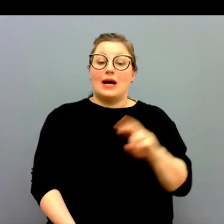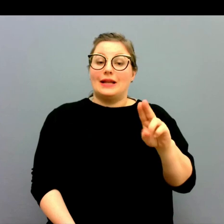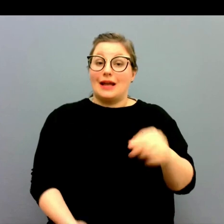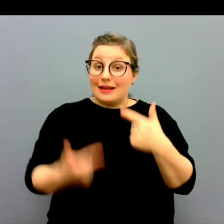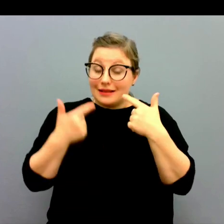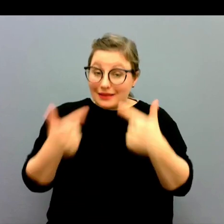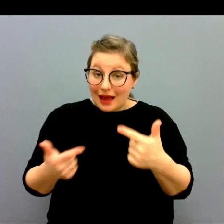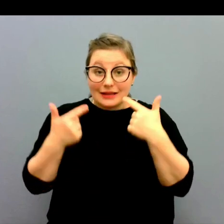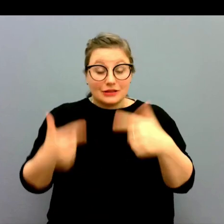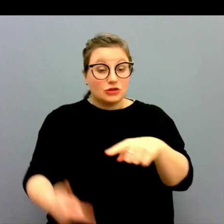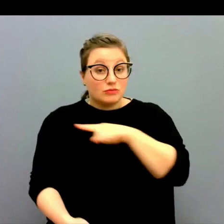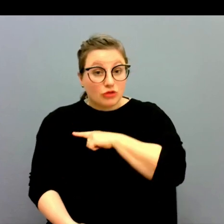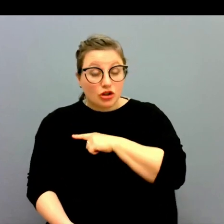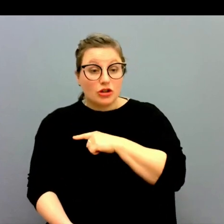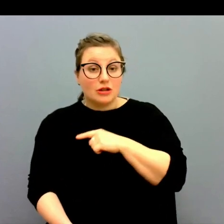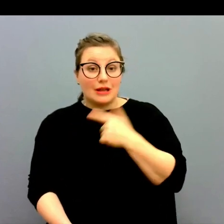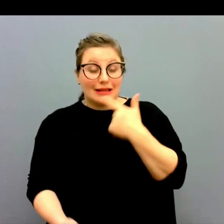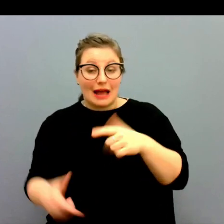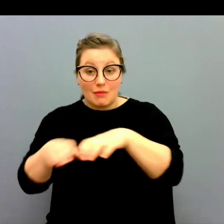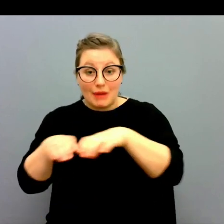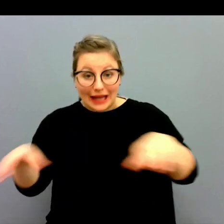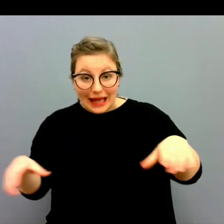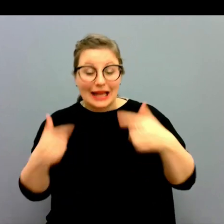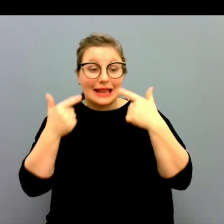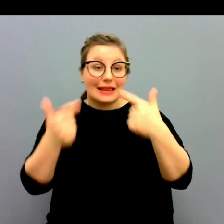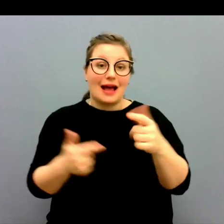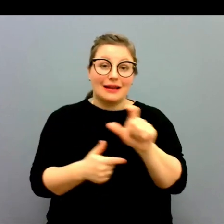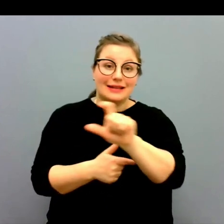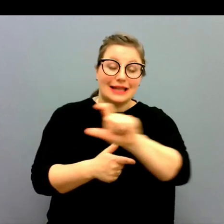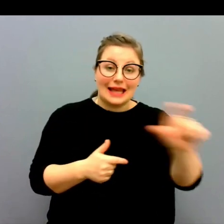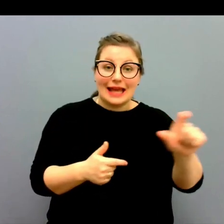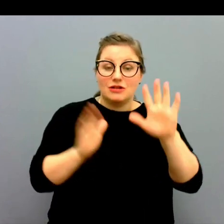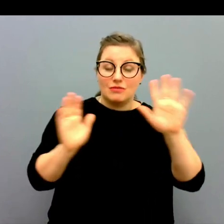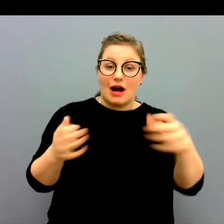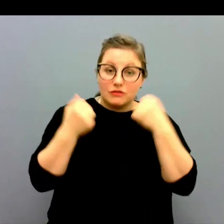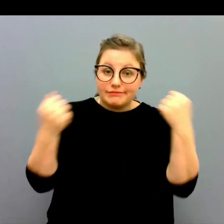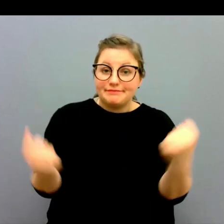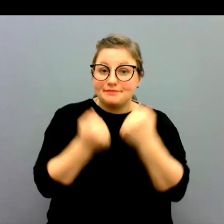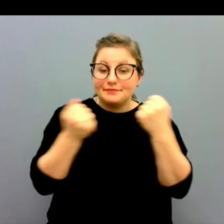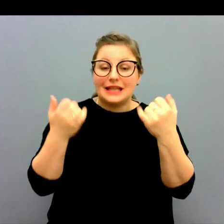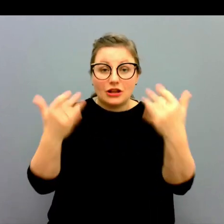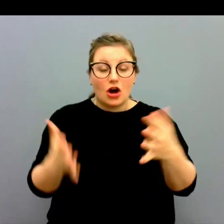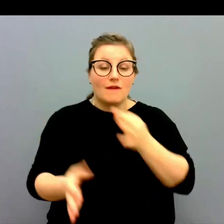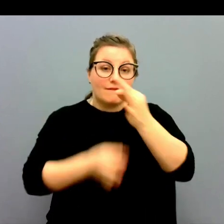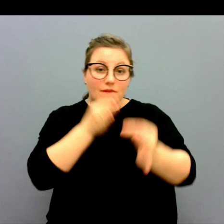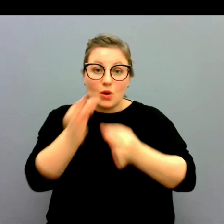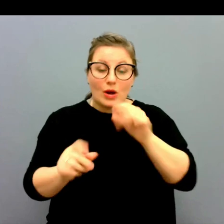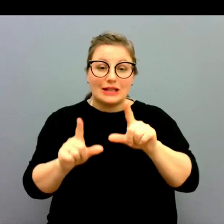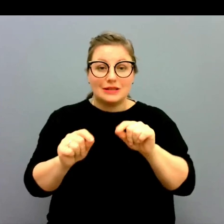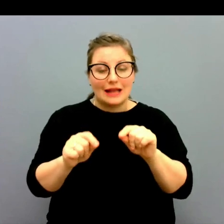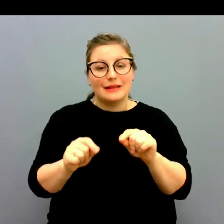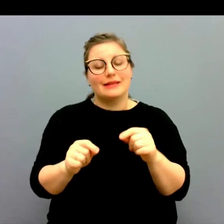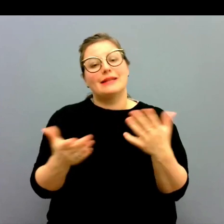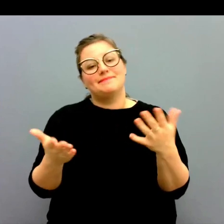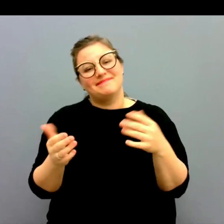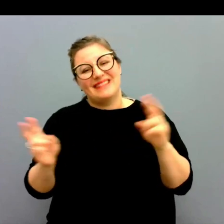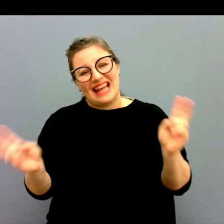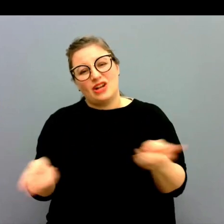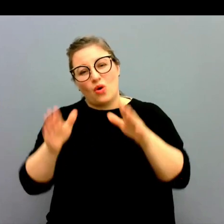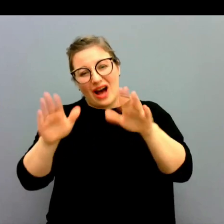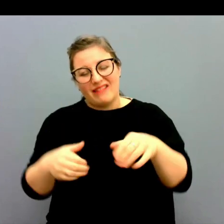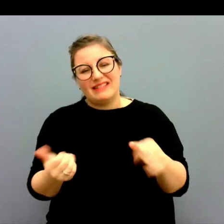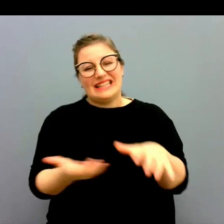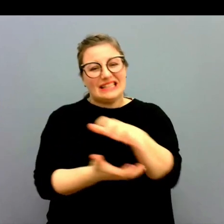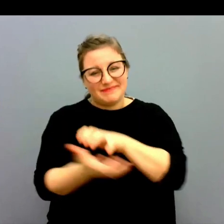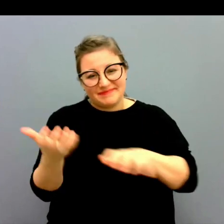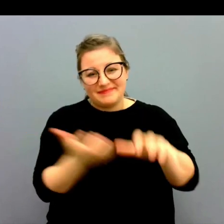Tack så mycket. Stort tack till er i panelen. Och stort tack också till er som har följt webbinariet och ställt frågor i chatten. Trots att det